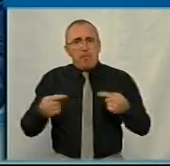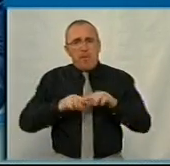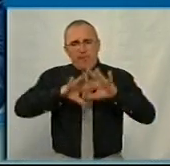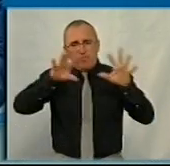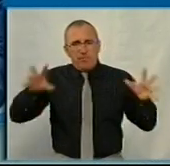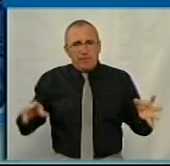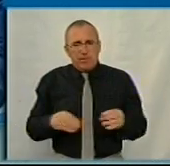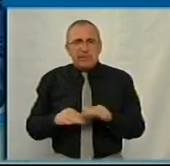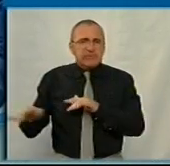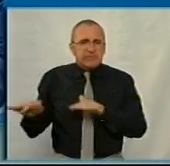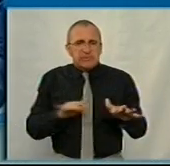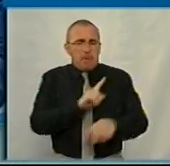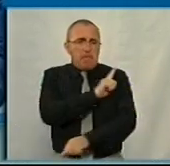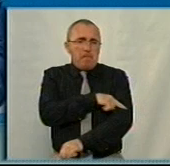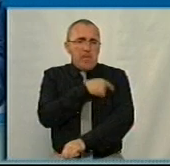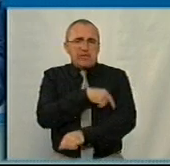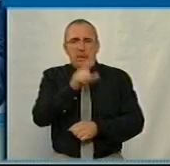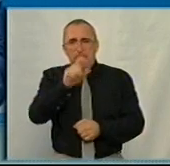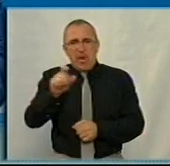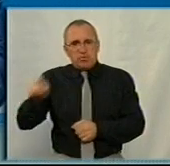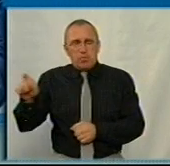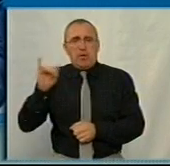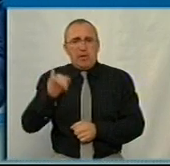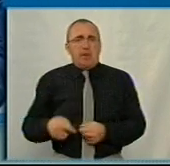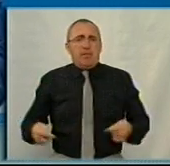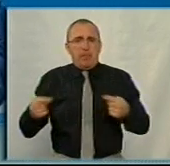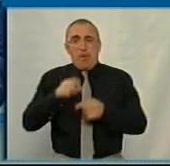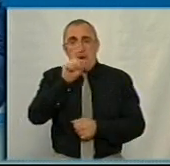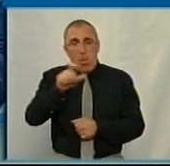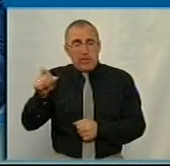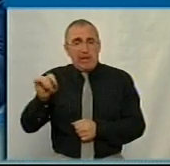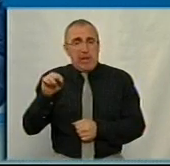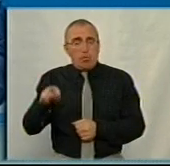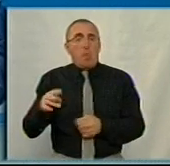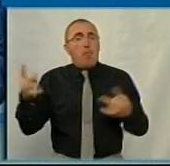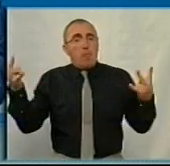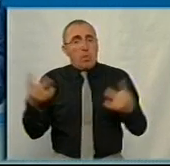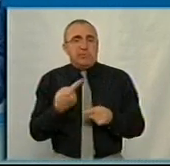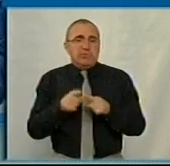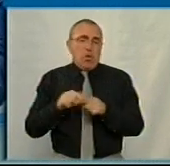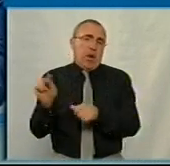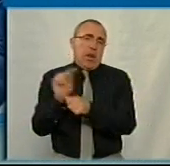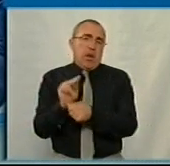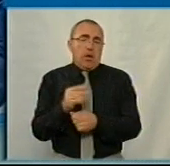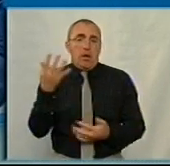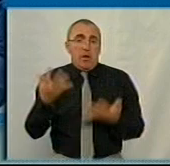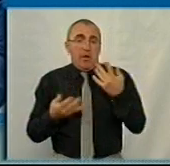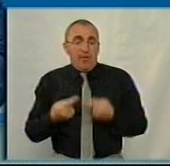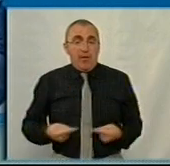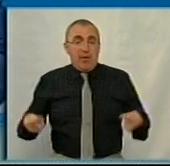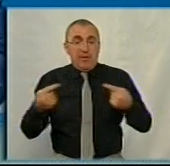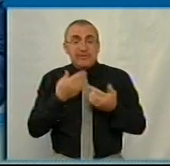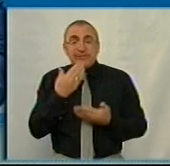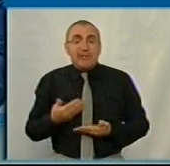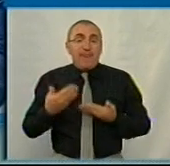задіяного медичного персоналу і певним контингентом, який потребує цього лікування. Якщо відповідний